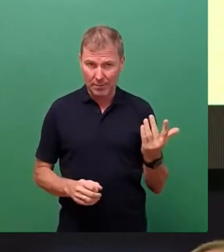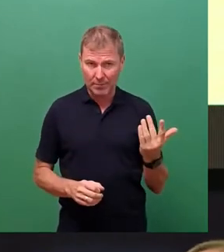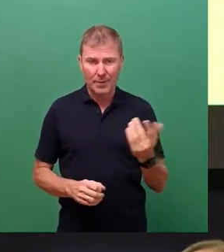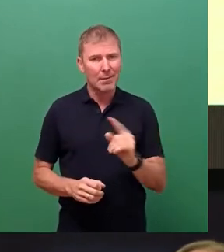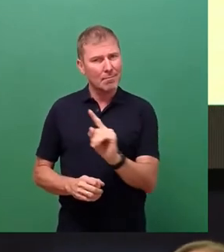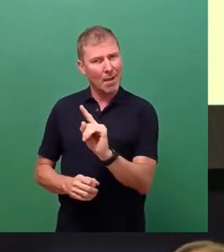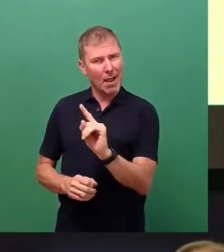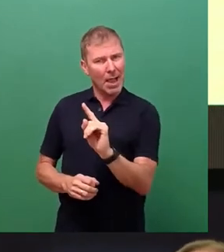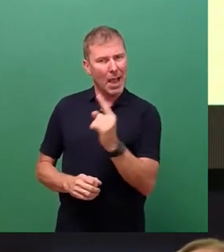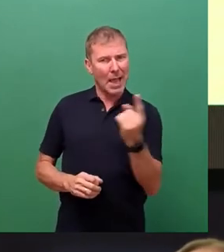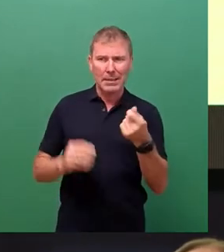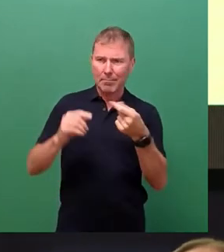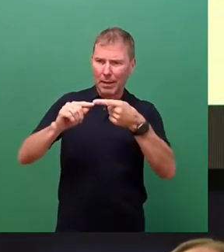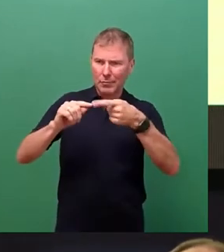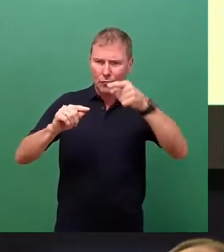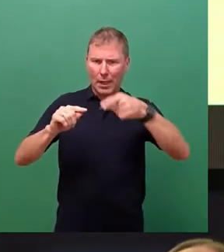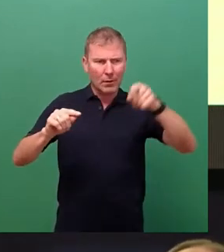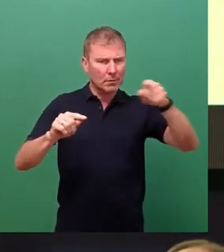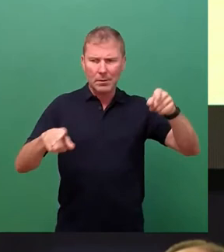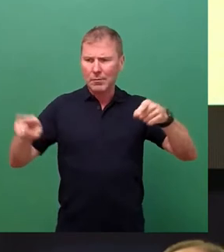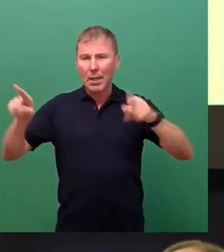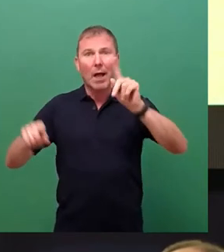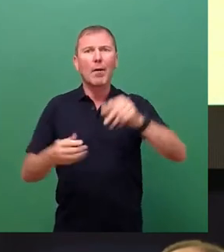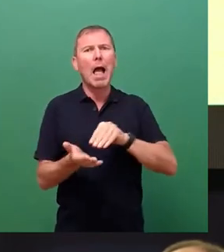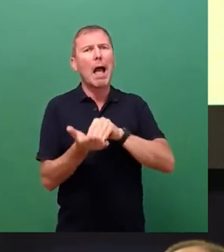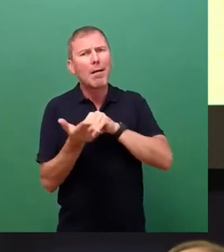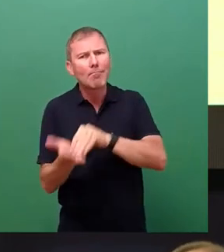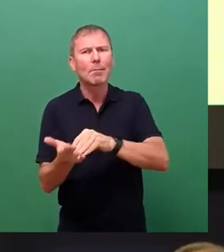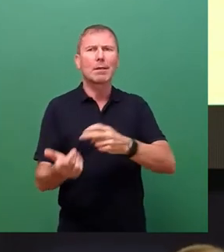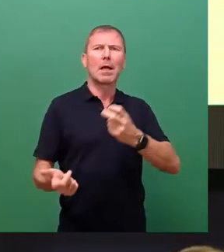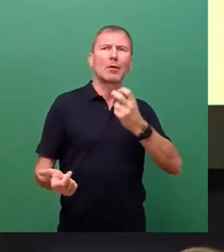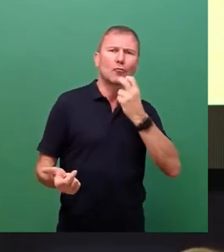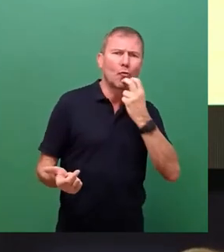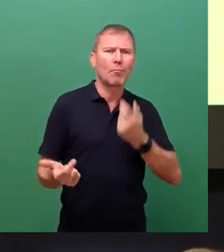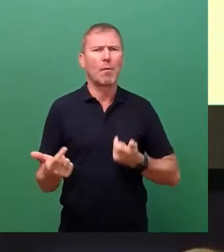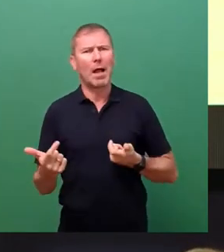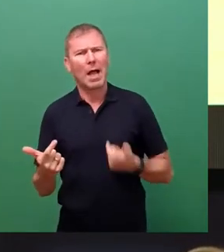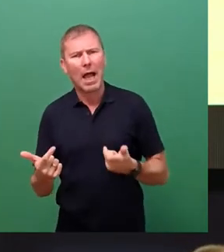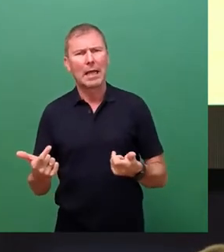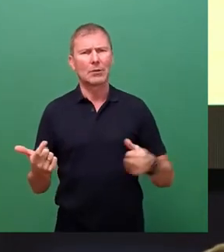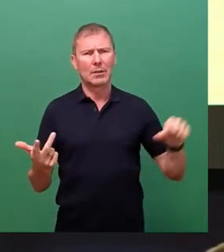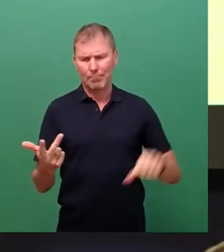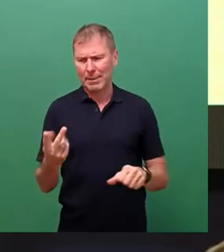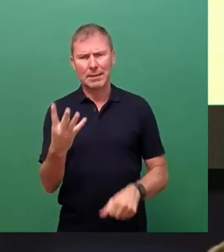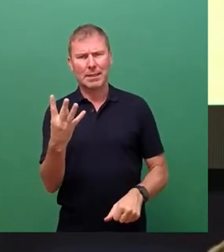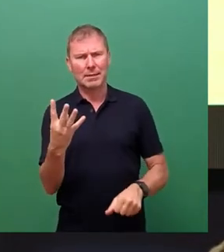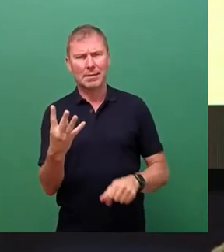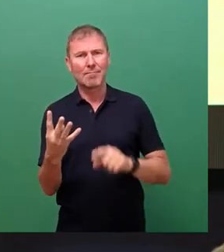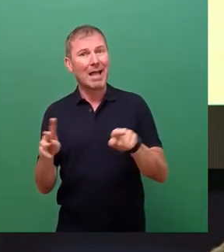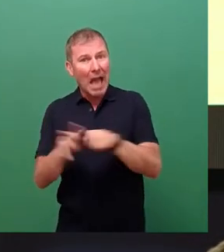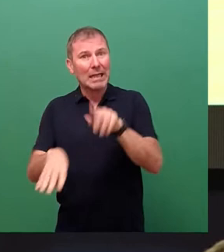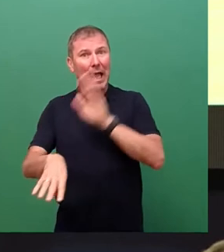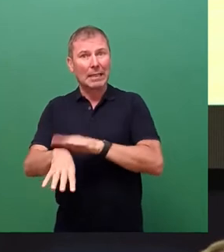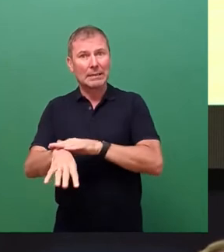Preissteigerungen. Aber wenn Mieten, Strom, Heizung und Kraftstoff nicht nur nahezu gleichzeitig,